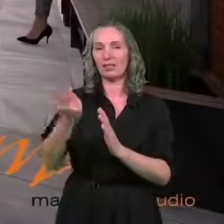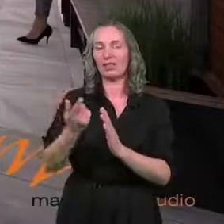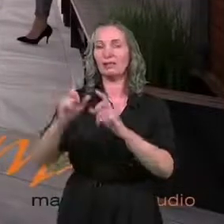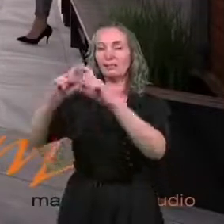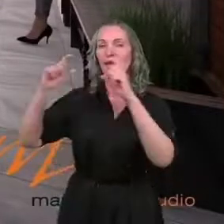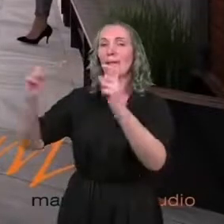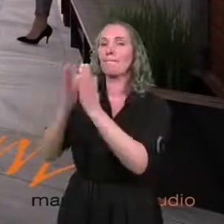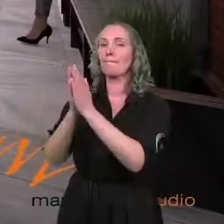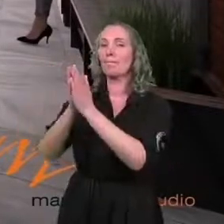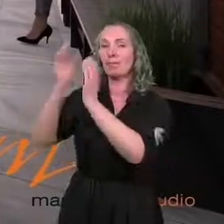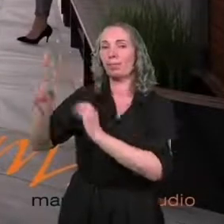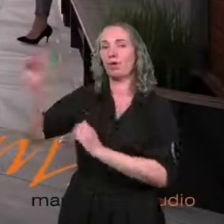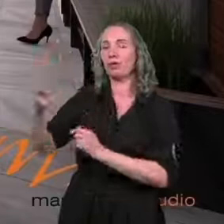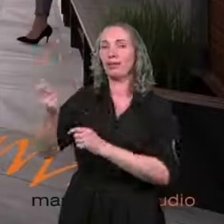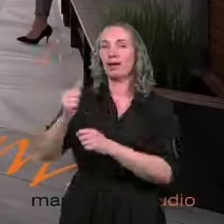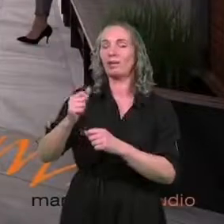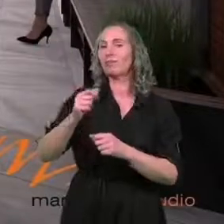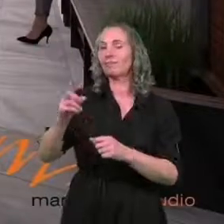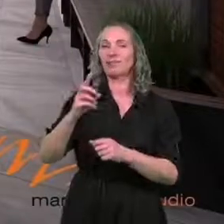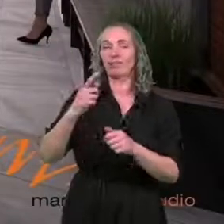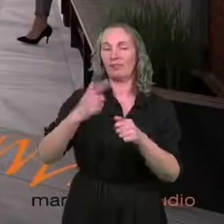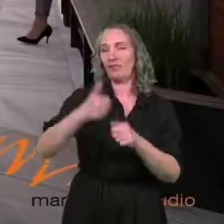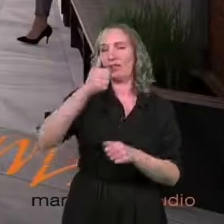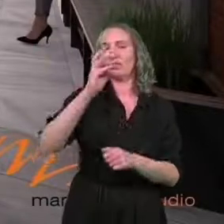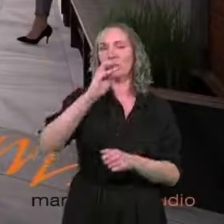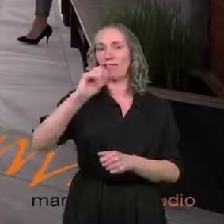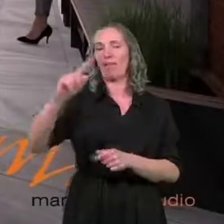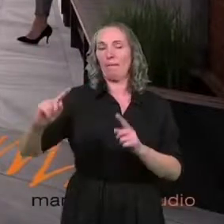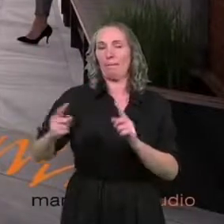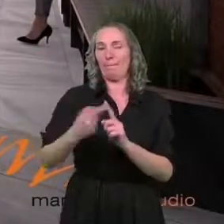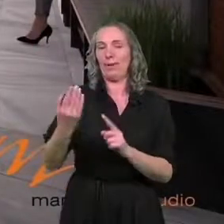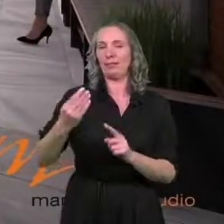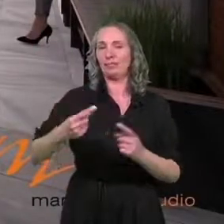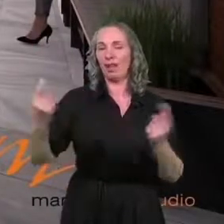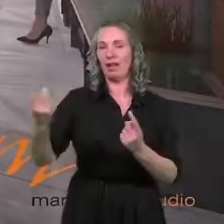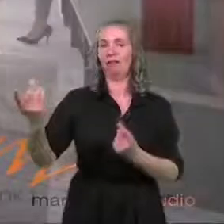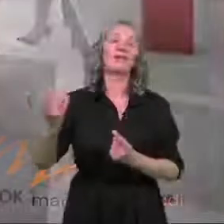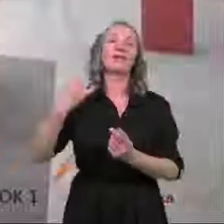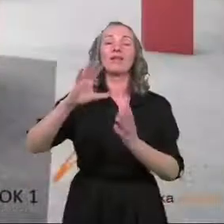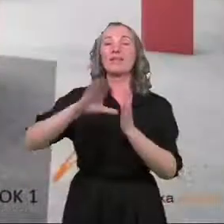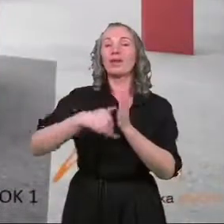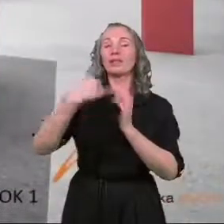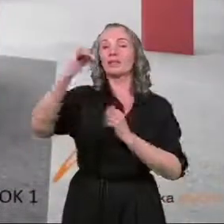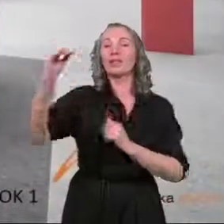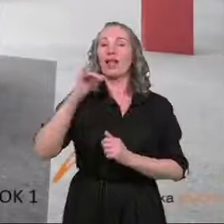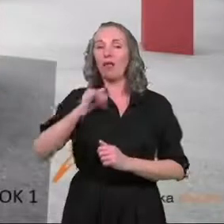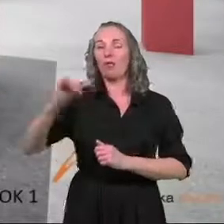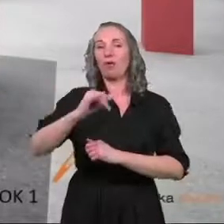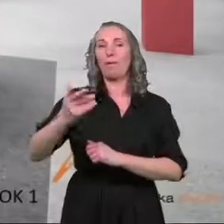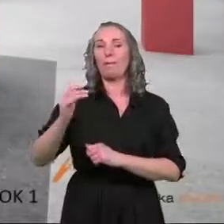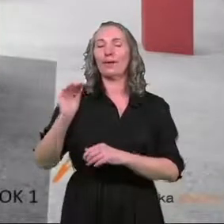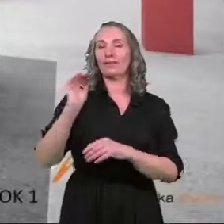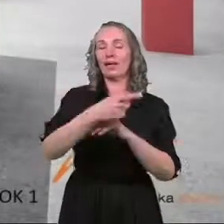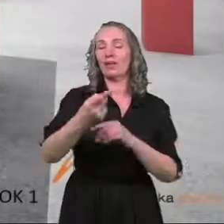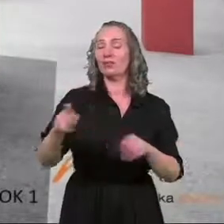biblioteka na miarę XXI wieku, takie jakie znamy w miastach Europy Zachodniej, ale także i